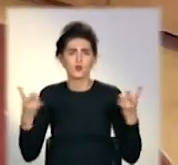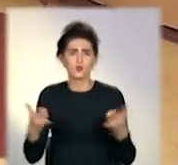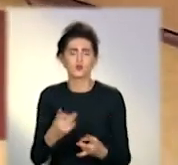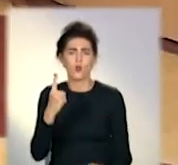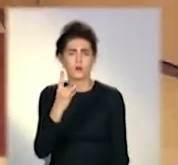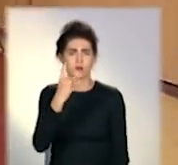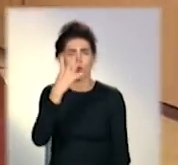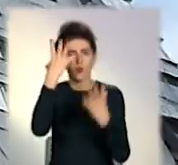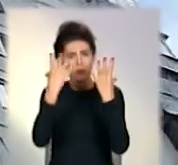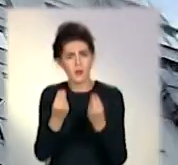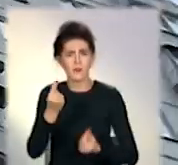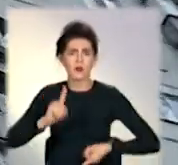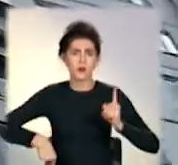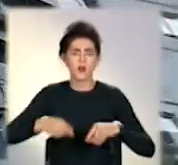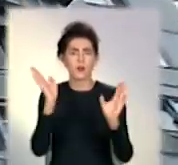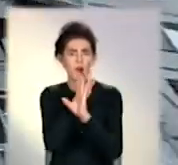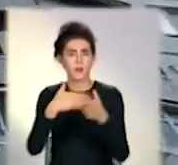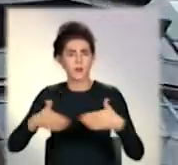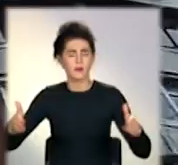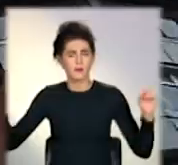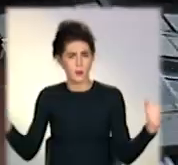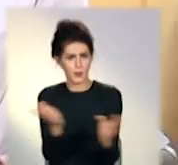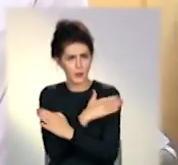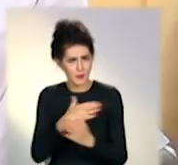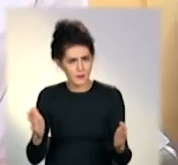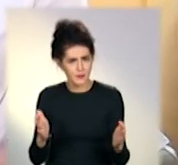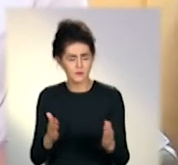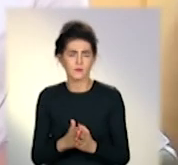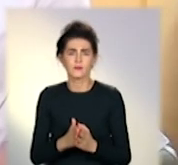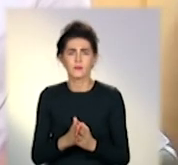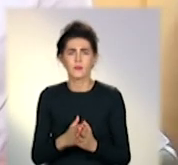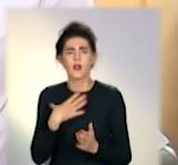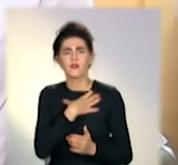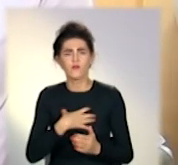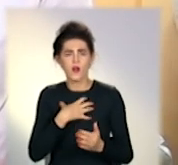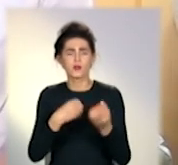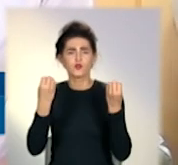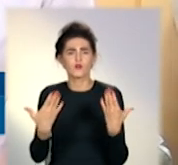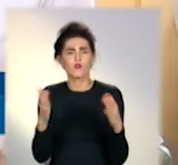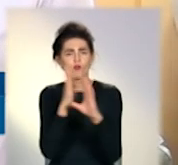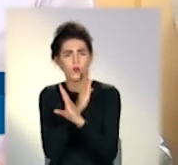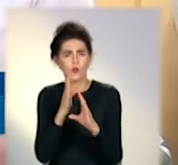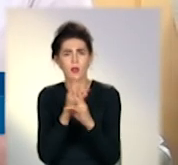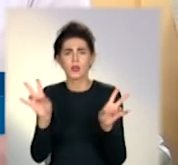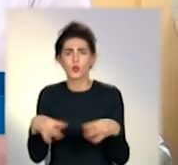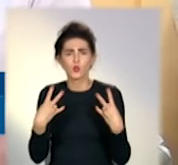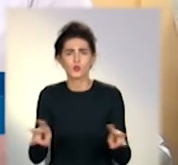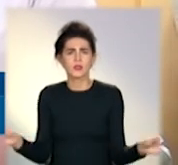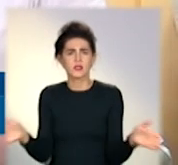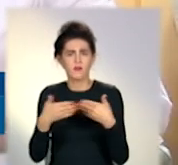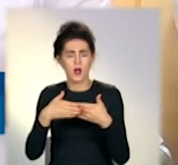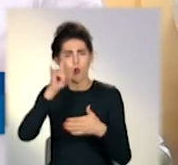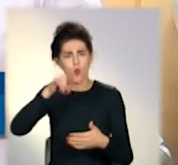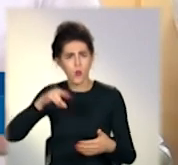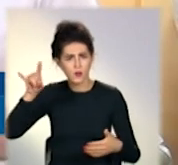на день та періодично провітрювати оселю. Важно, свіжий відух, не треба закривати всі вікна,